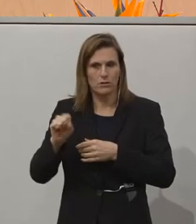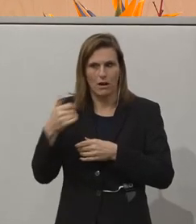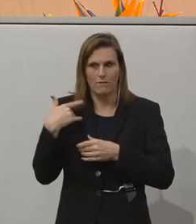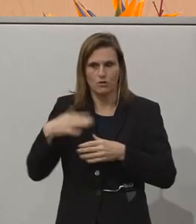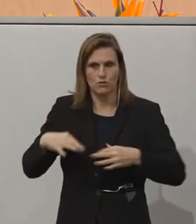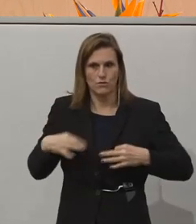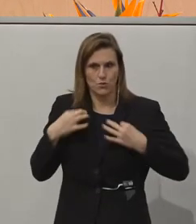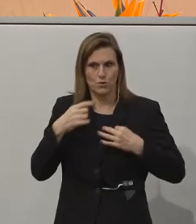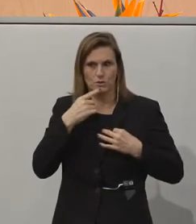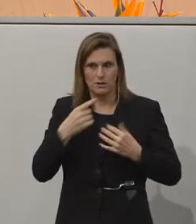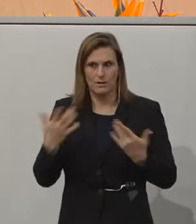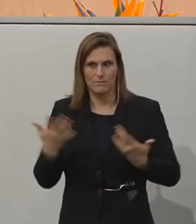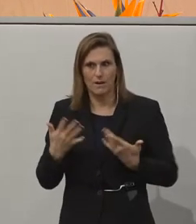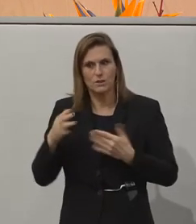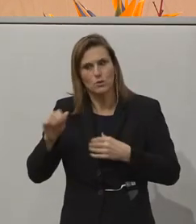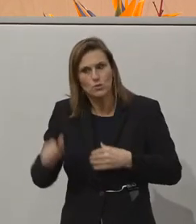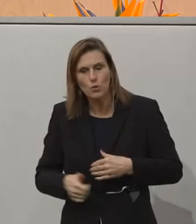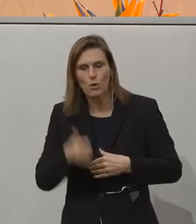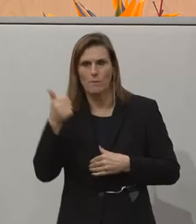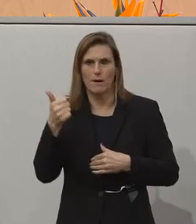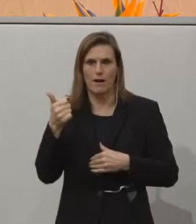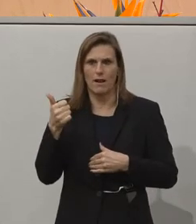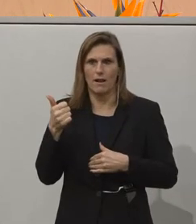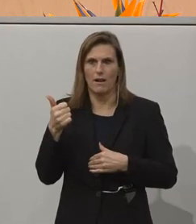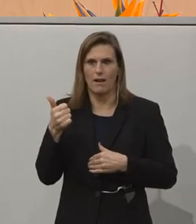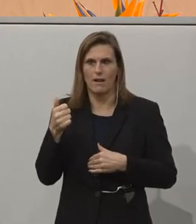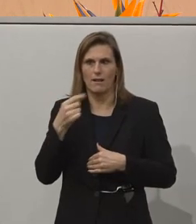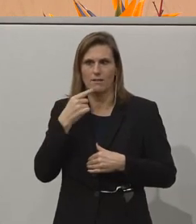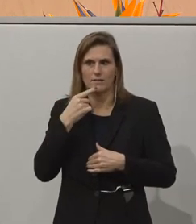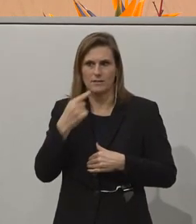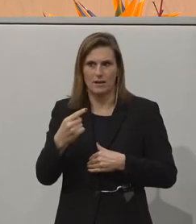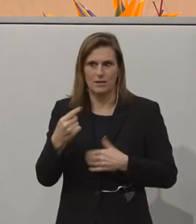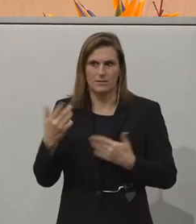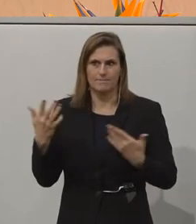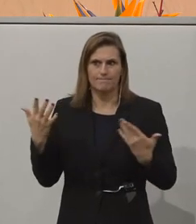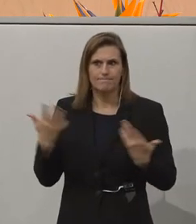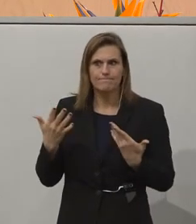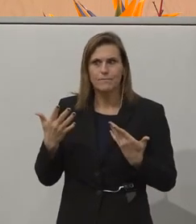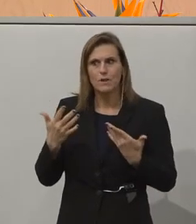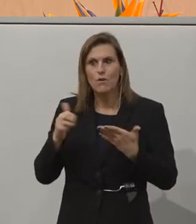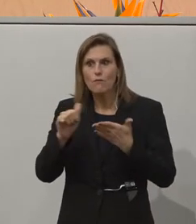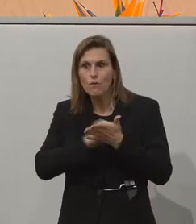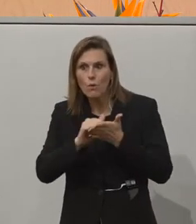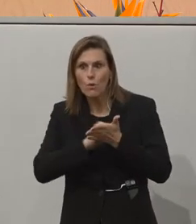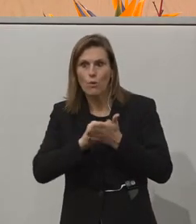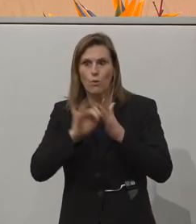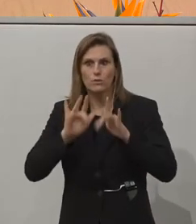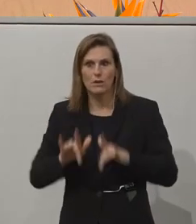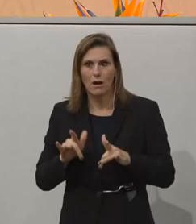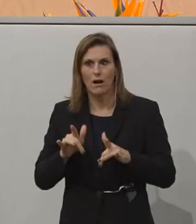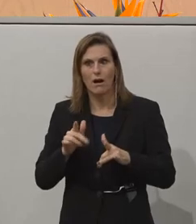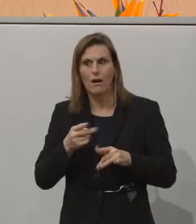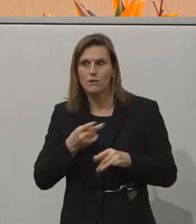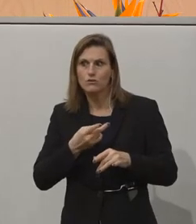gesagt hat, noch einmal betonen, wie froh und wie stolz wir sind, dass diese